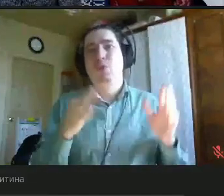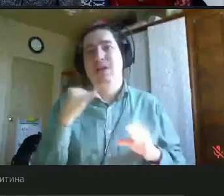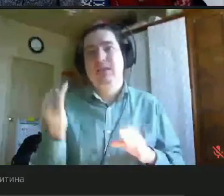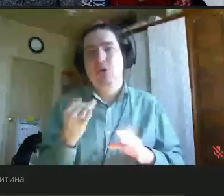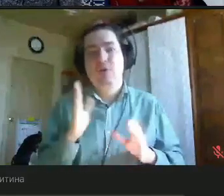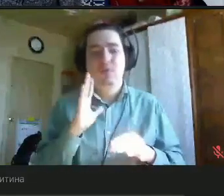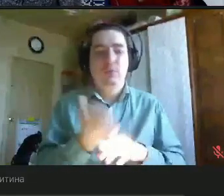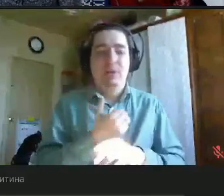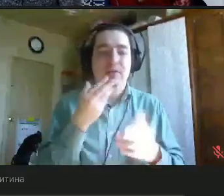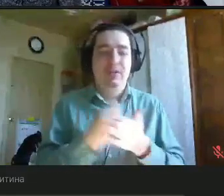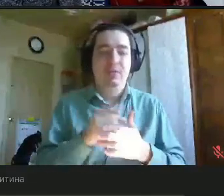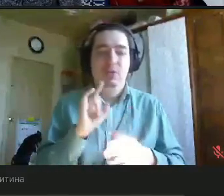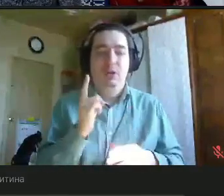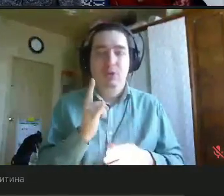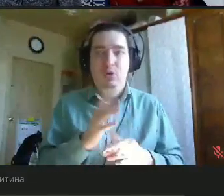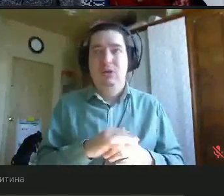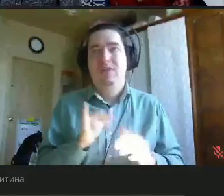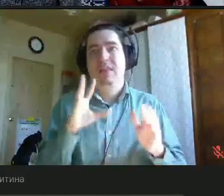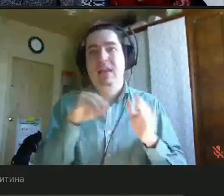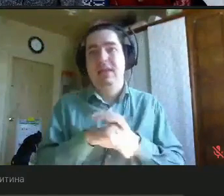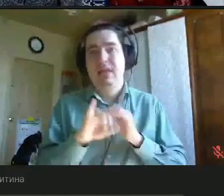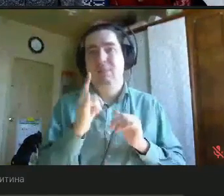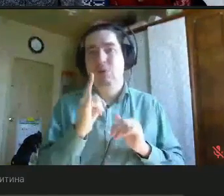успехах своего ребенка и внедрение своего ребенка в общество.